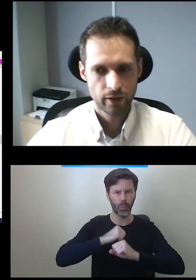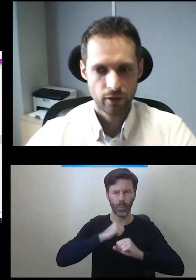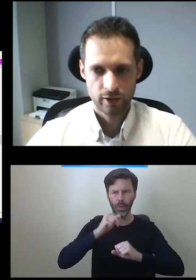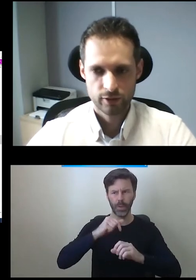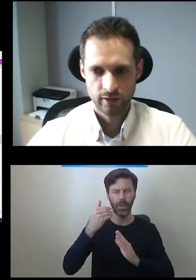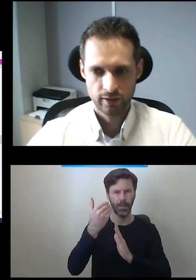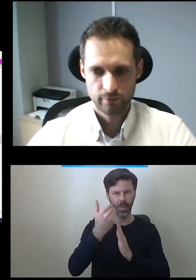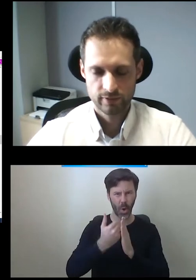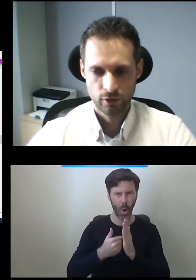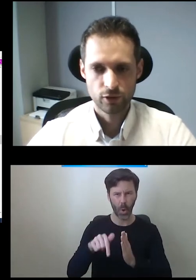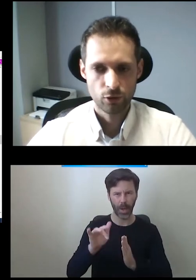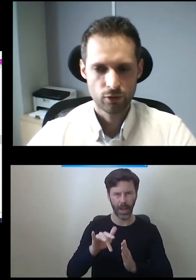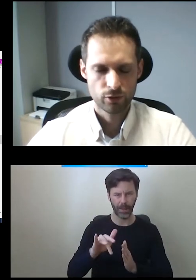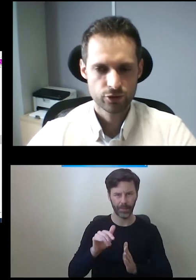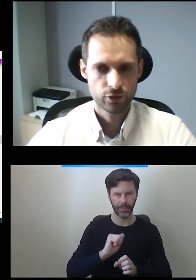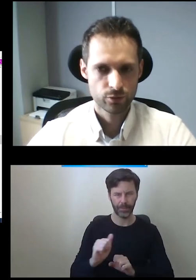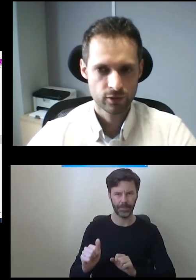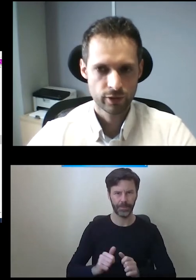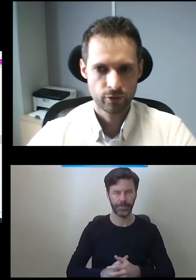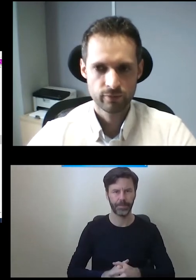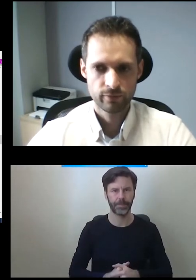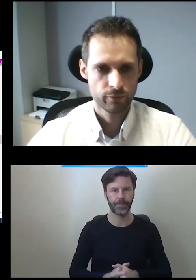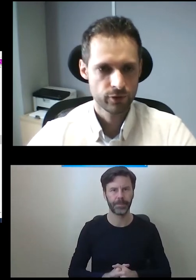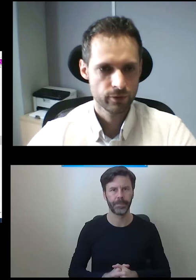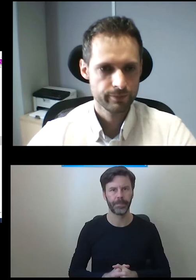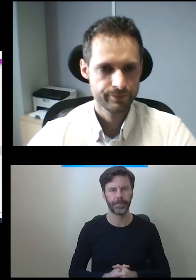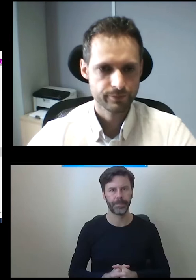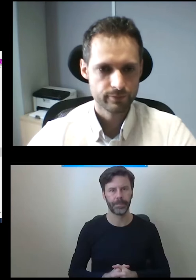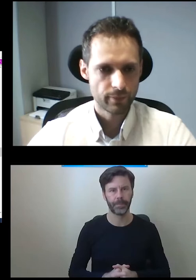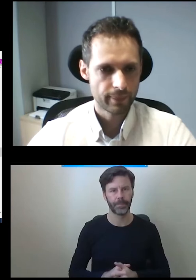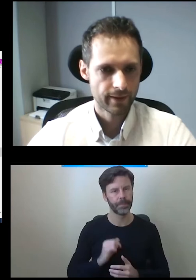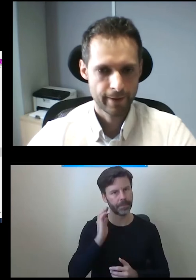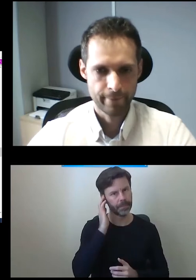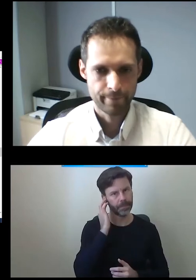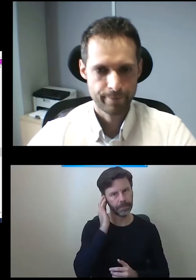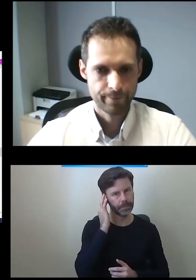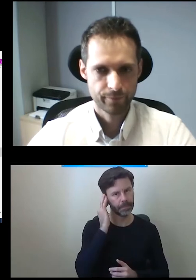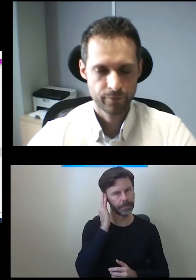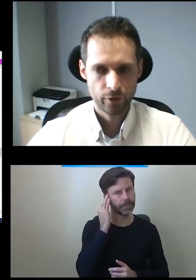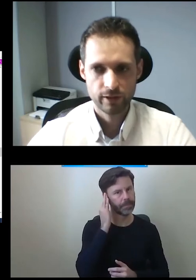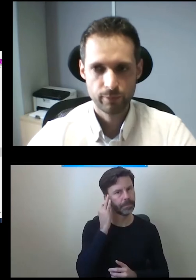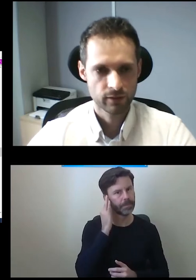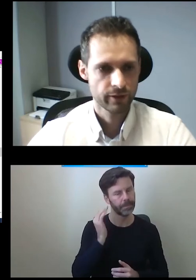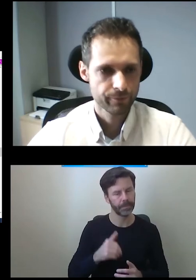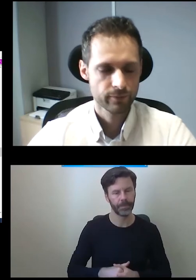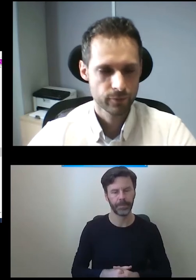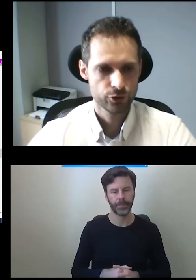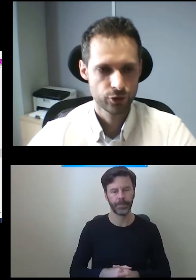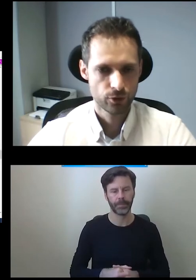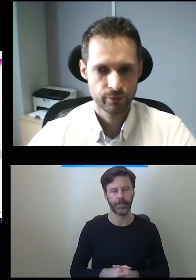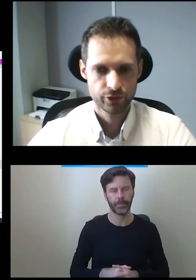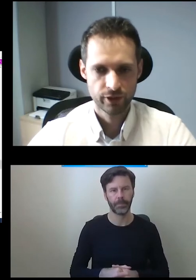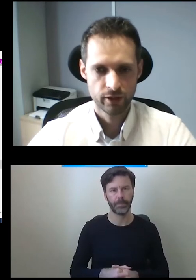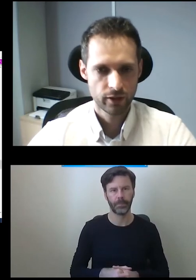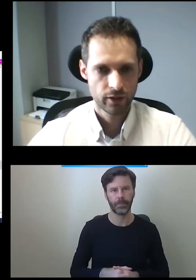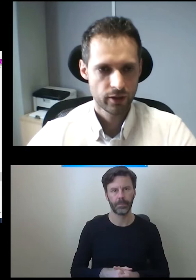oraz sterownik logiczny, który steruje tą windą. No i na tej podstawie dochodzi